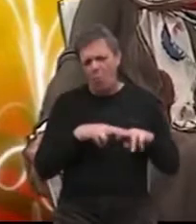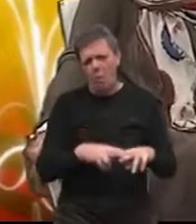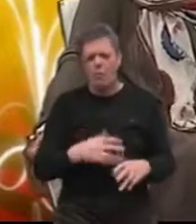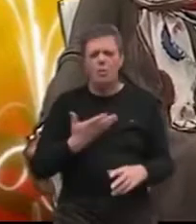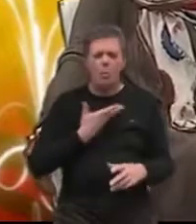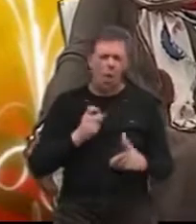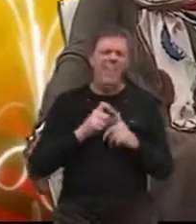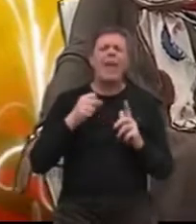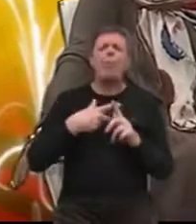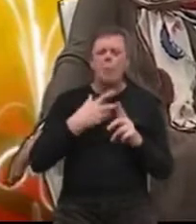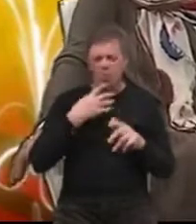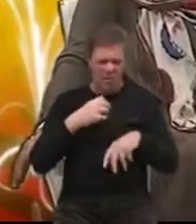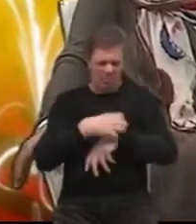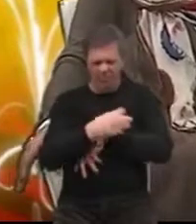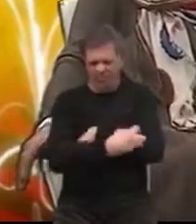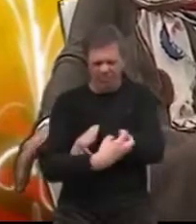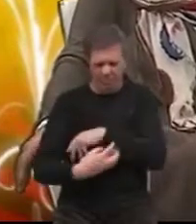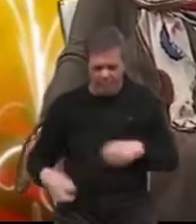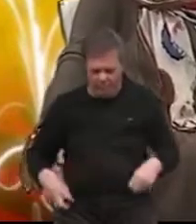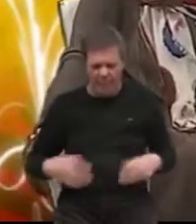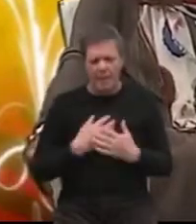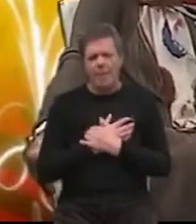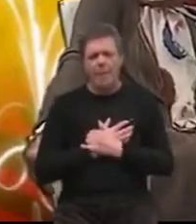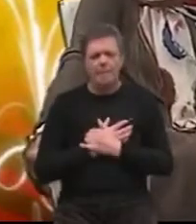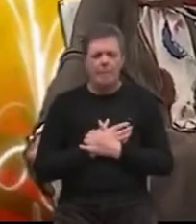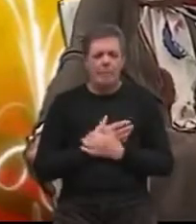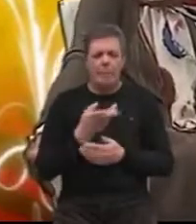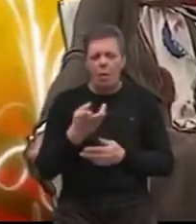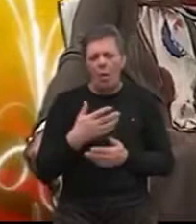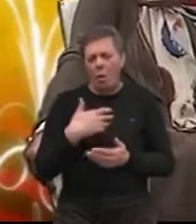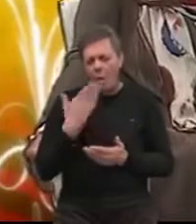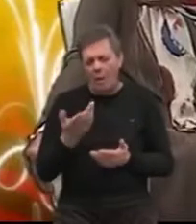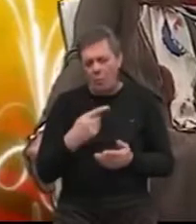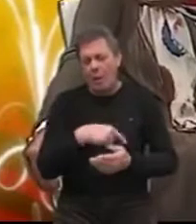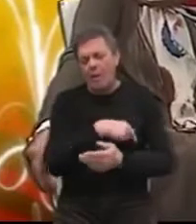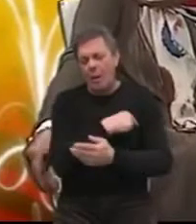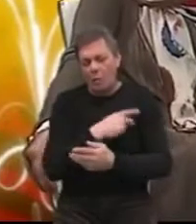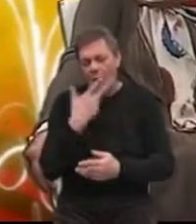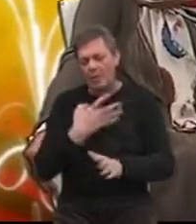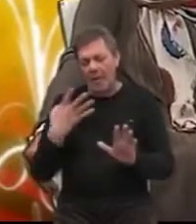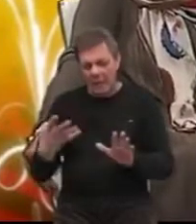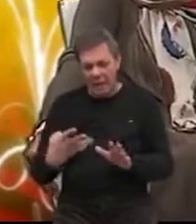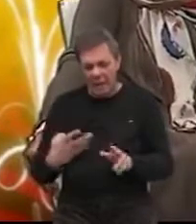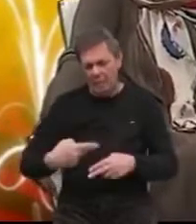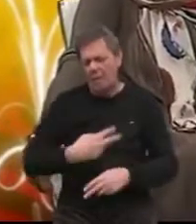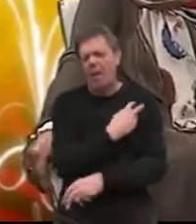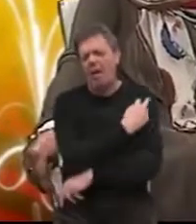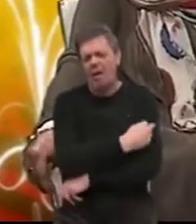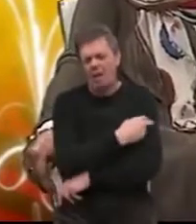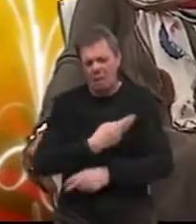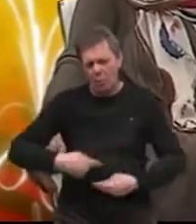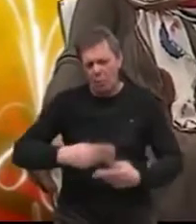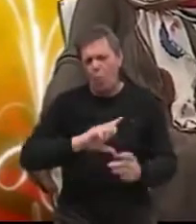dobio dekubitus i to na više mjesta na tijelu. I onda su ga pod temperaturom od 39 sa hitnom pomoći